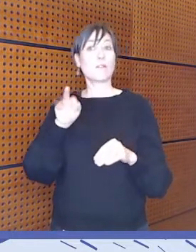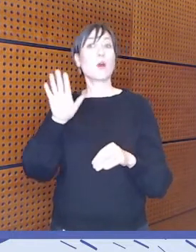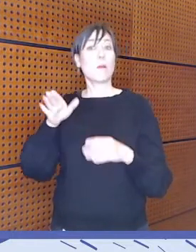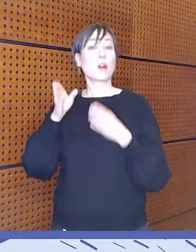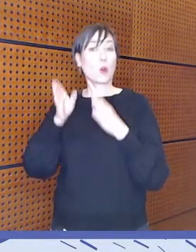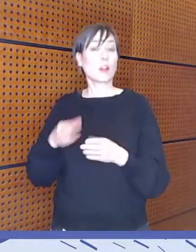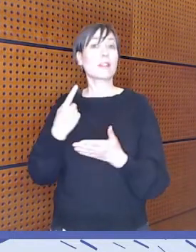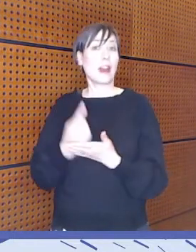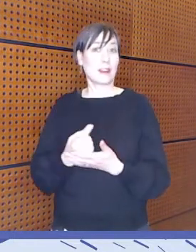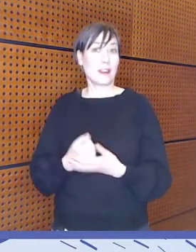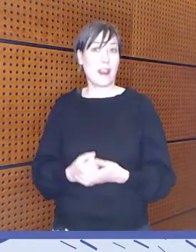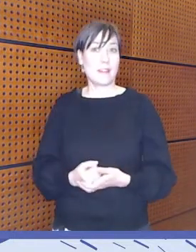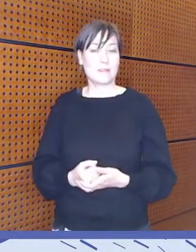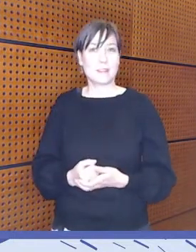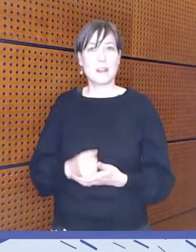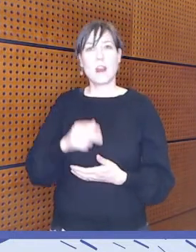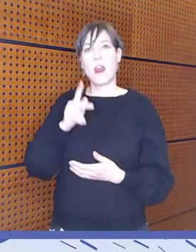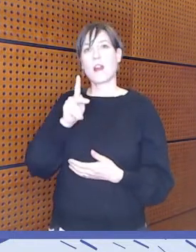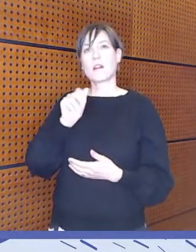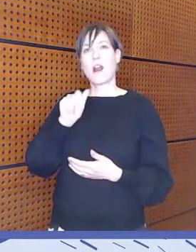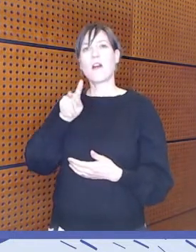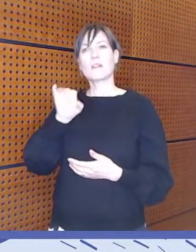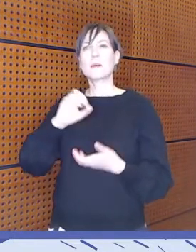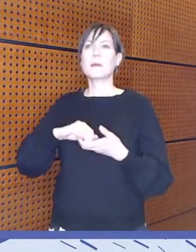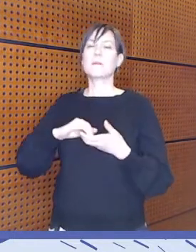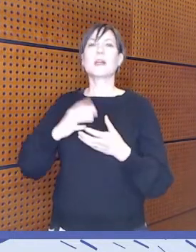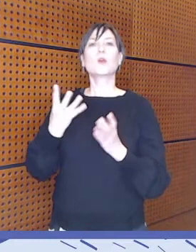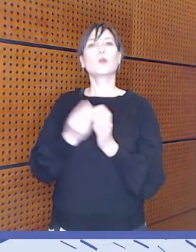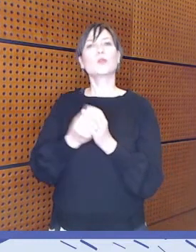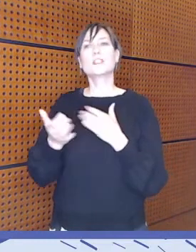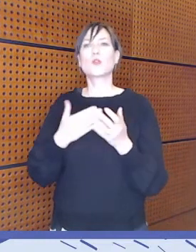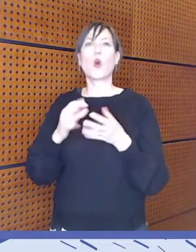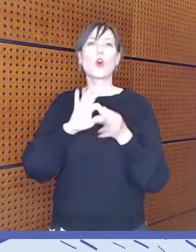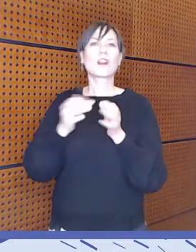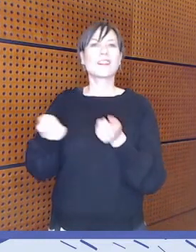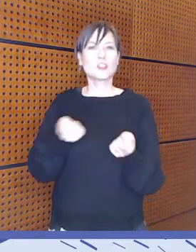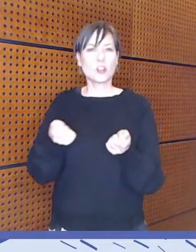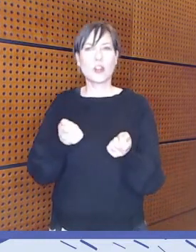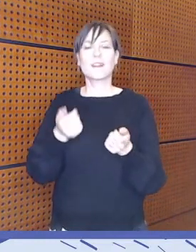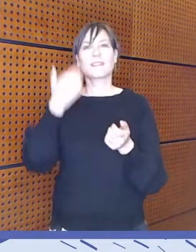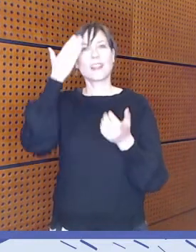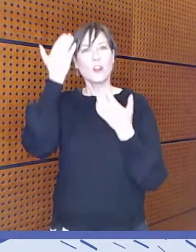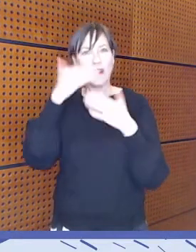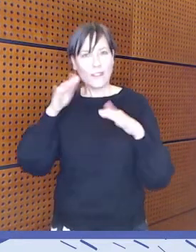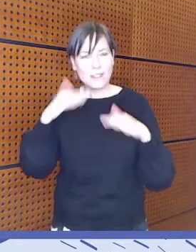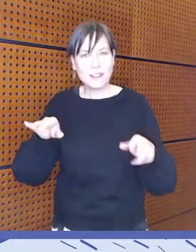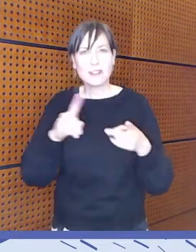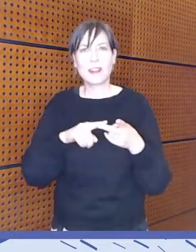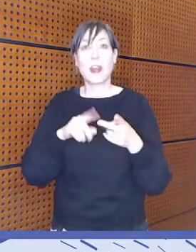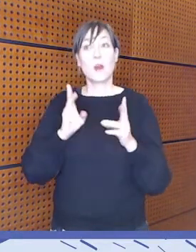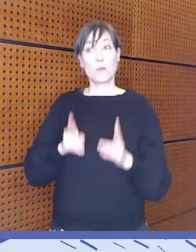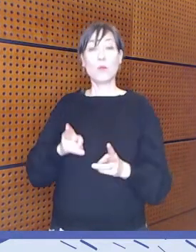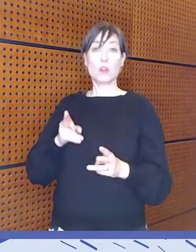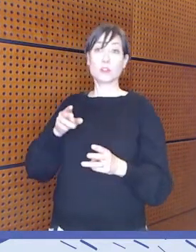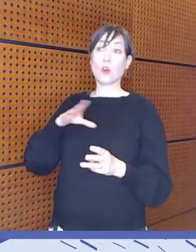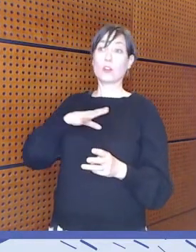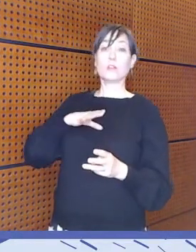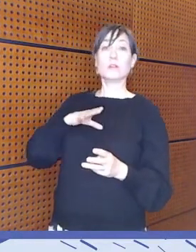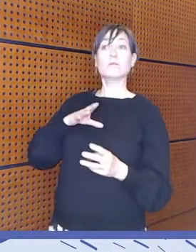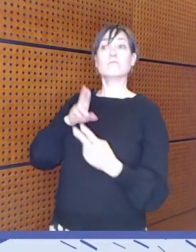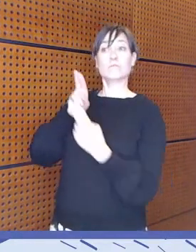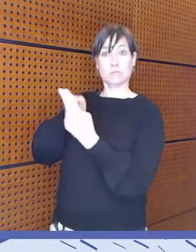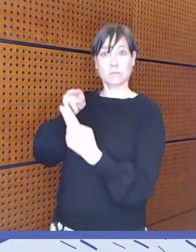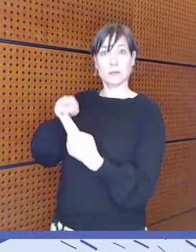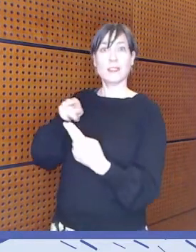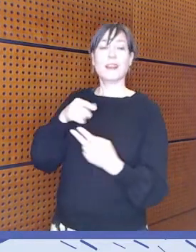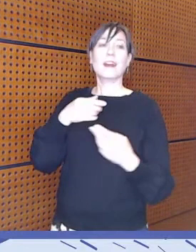Kavin rooli sellaisena yhteistyön organisoijana ja tiedonlevittäjänä, mutta myös tahona, joka voi auttaa erilaisia järjestötoimijoita